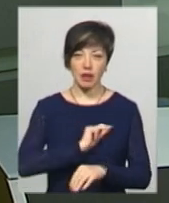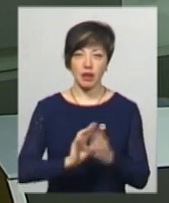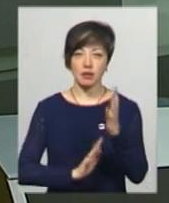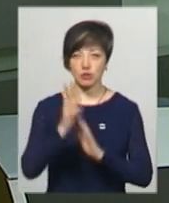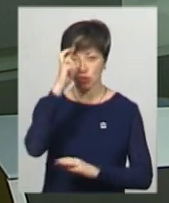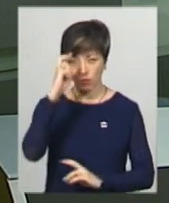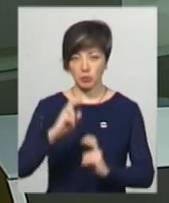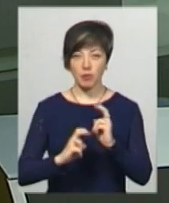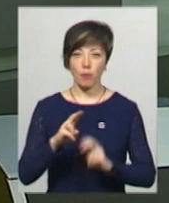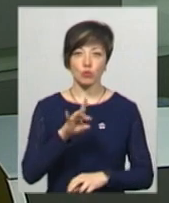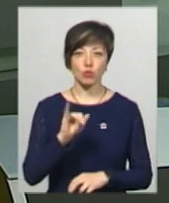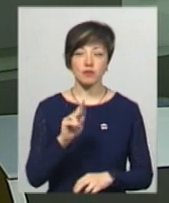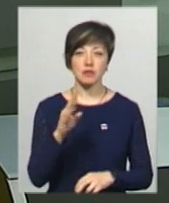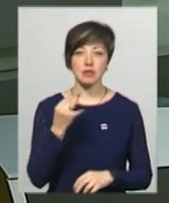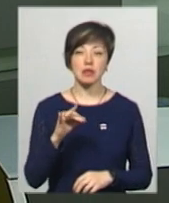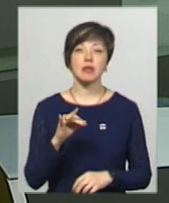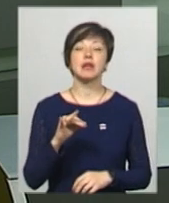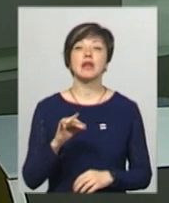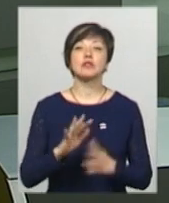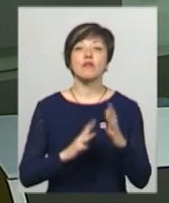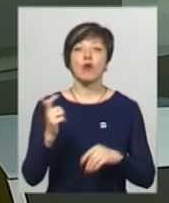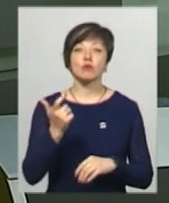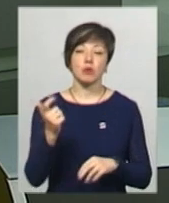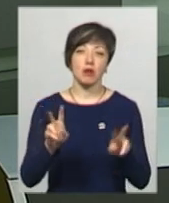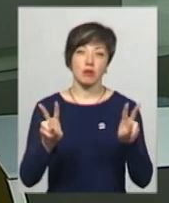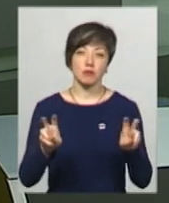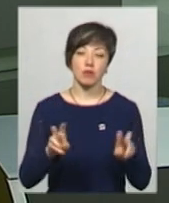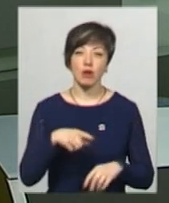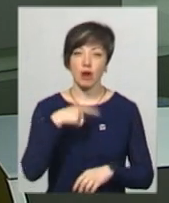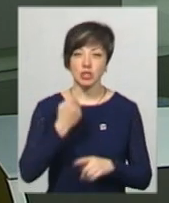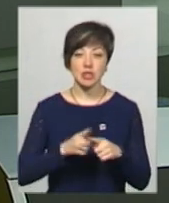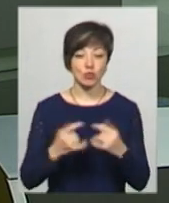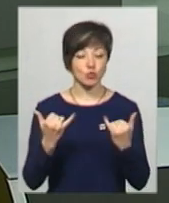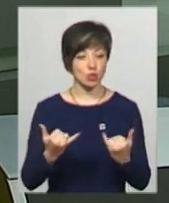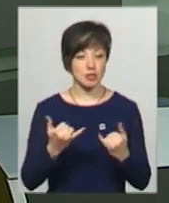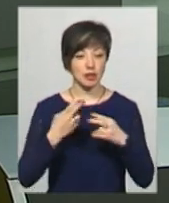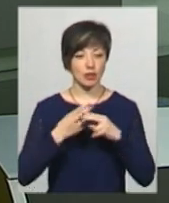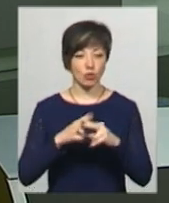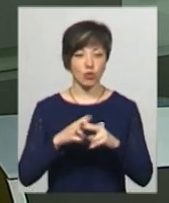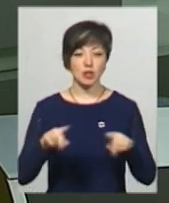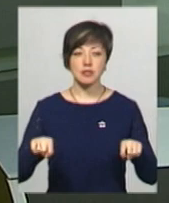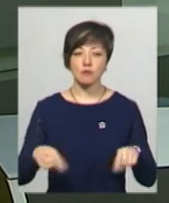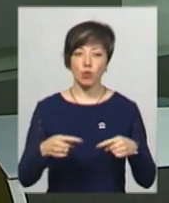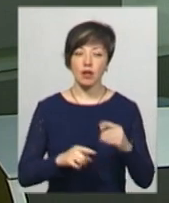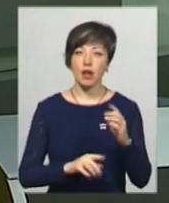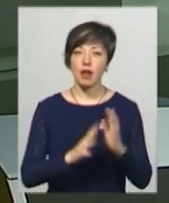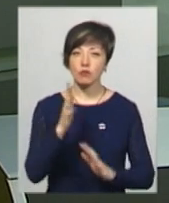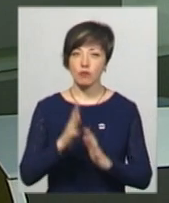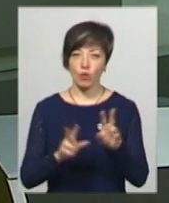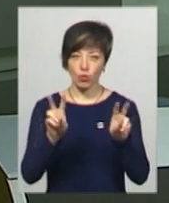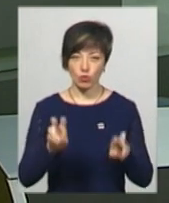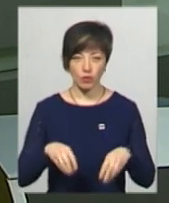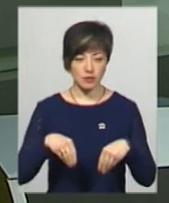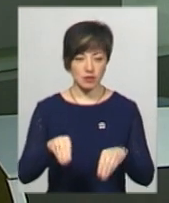державного підприємства «Проскурівське лісове господарство» Віталій Гаврлюк. Він каже, це сучасна технологія створення лісових культур. Саджанці